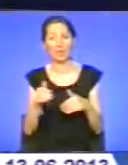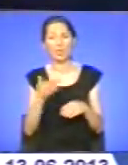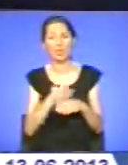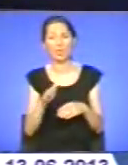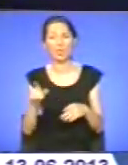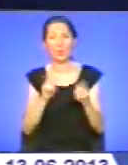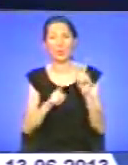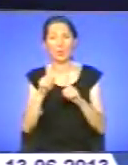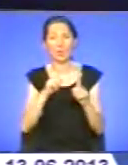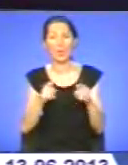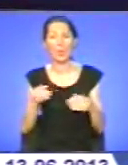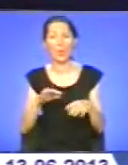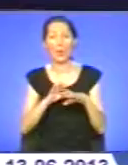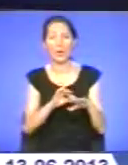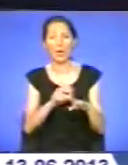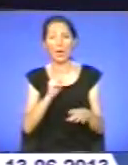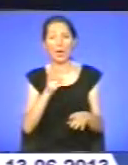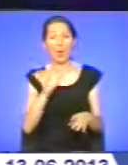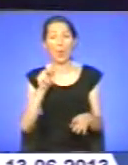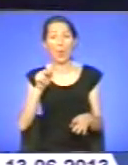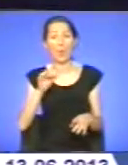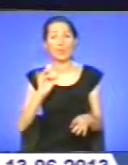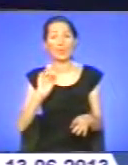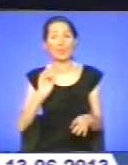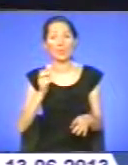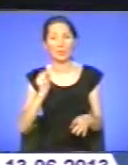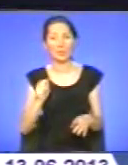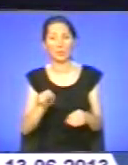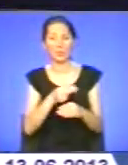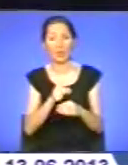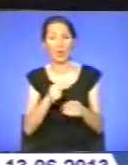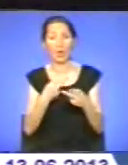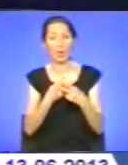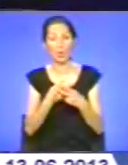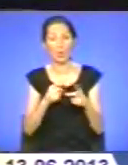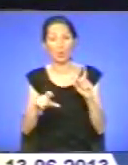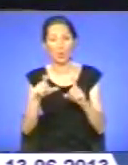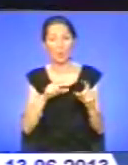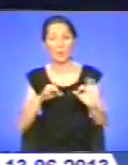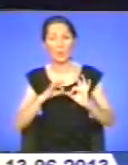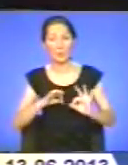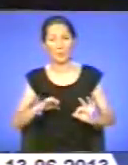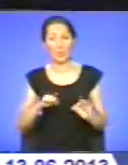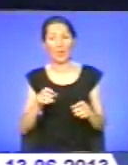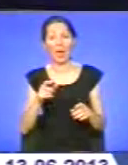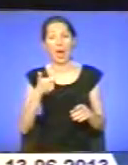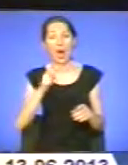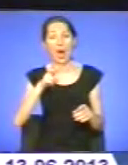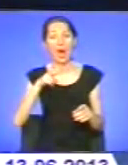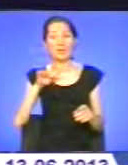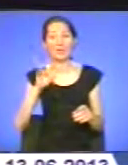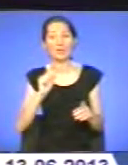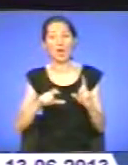провели у Веченецькій виправній колонії. Студентів правничого факультету Галицького коледжу імені В'ячеслава